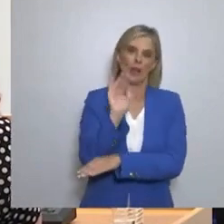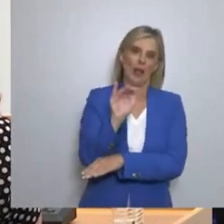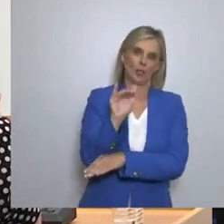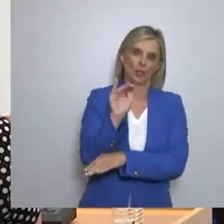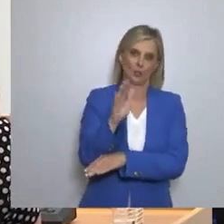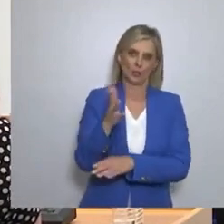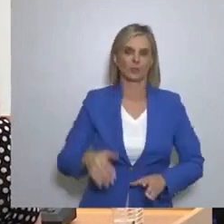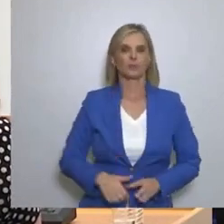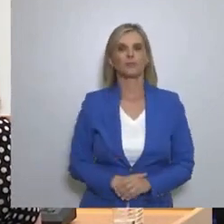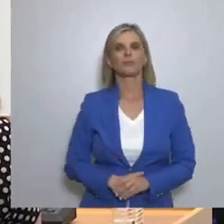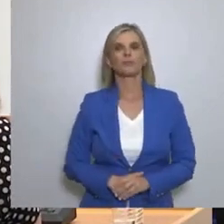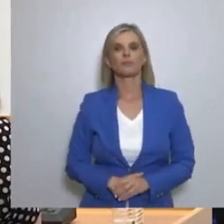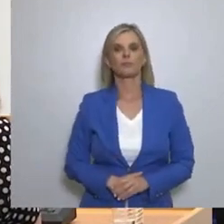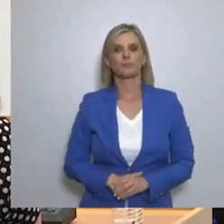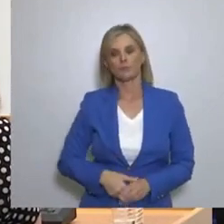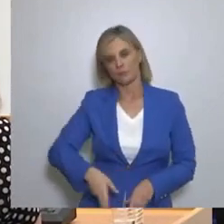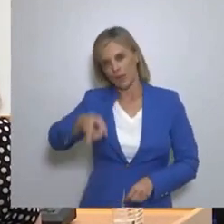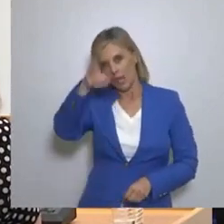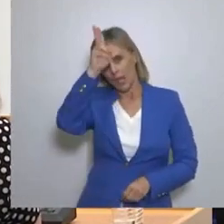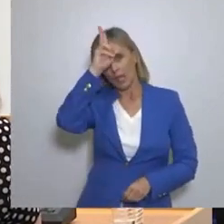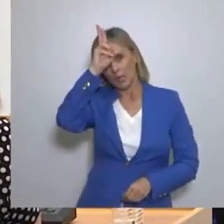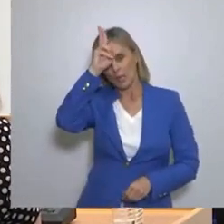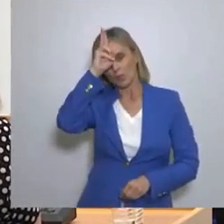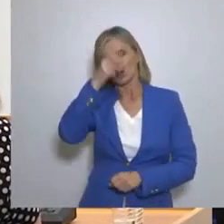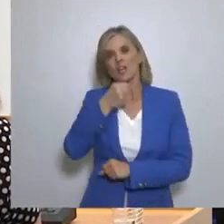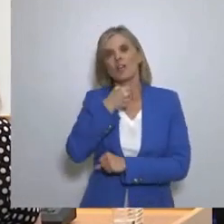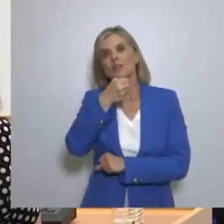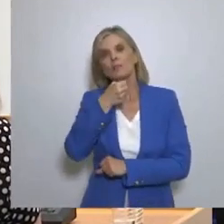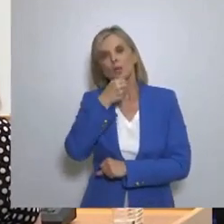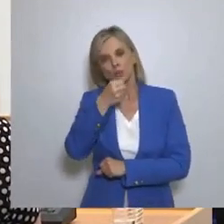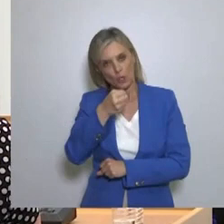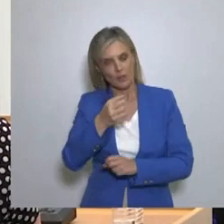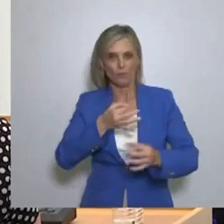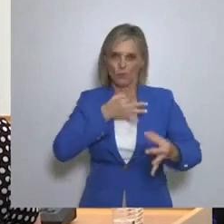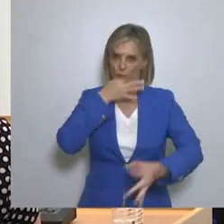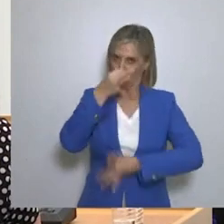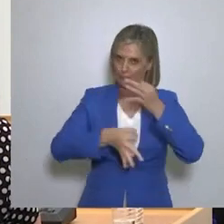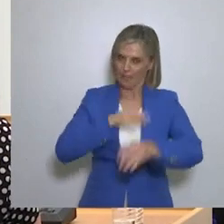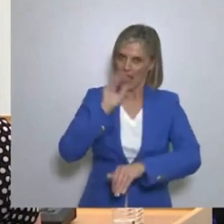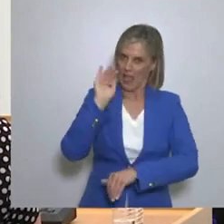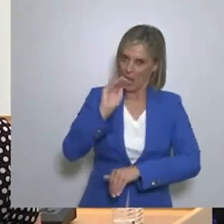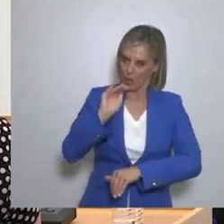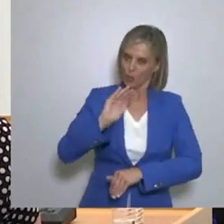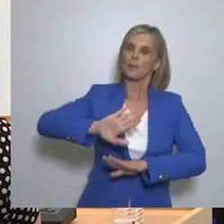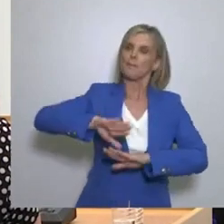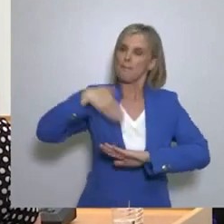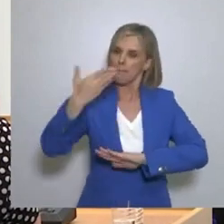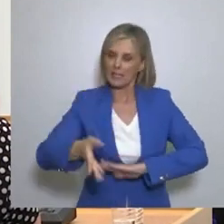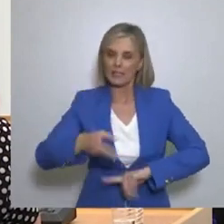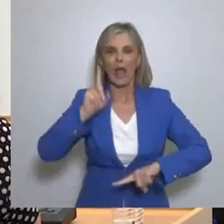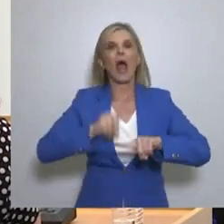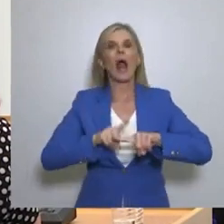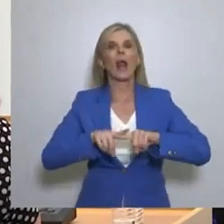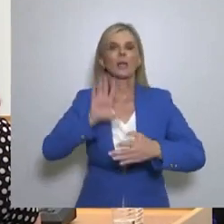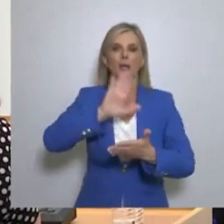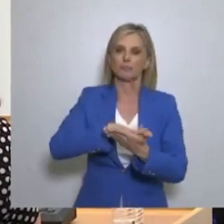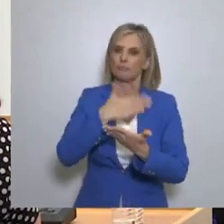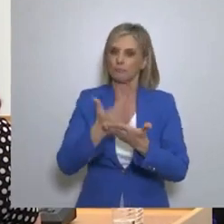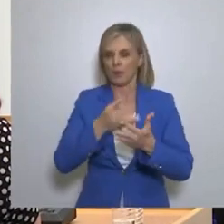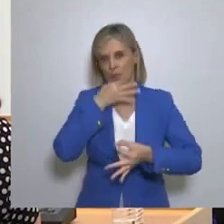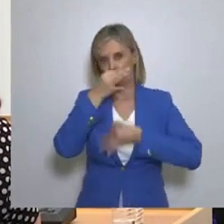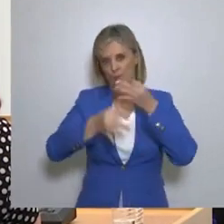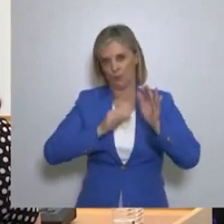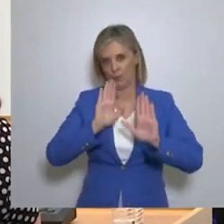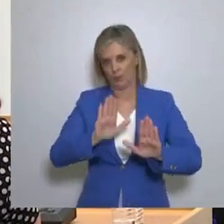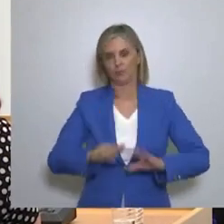Herr Soras, wir haben eine Studie der Partei Erklärungen von Ελλήνων συνελεύση geführt und haben folgende Fragen